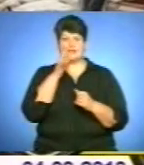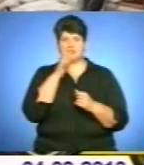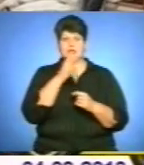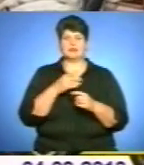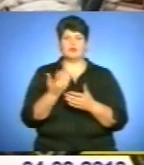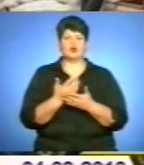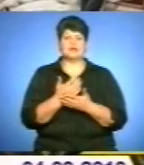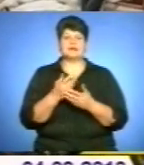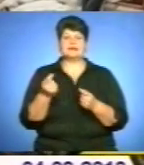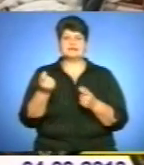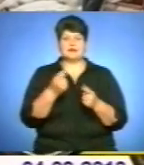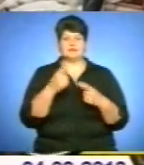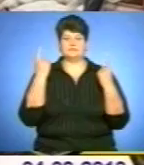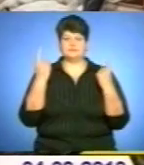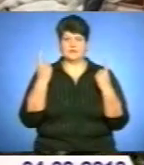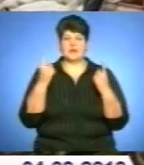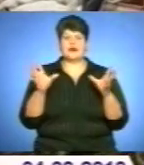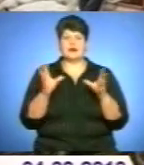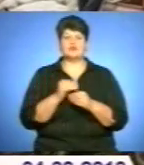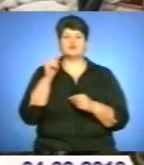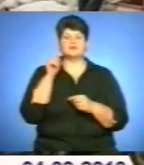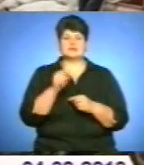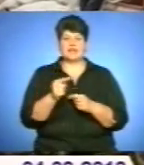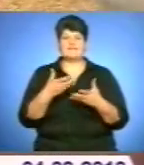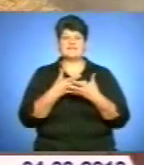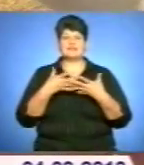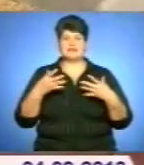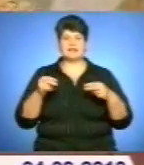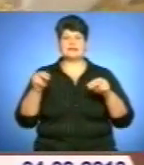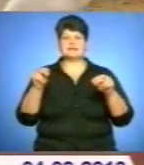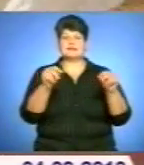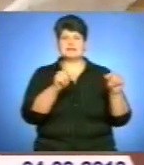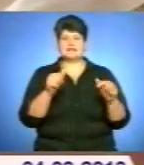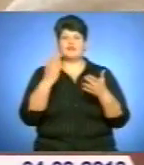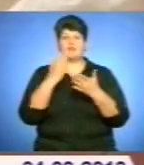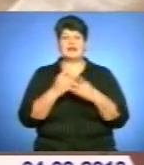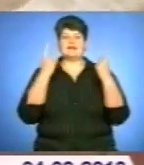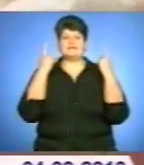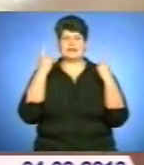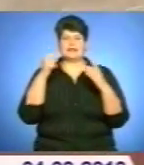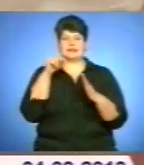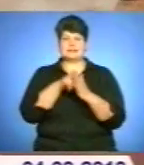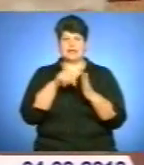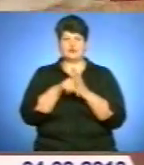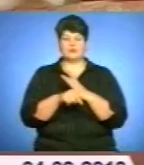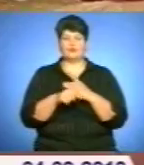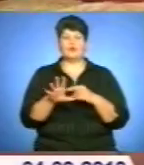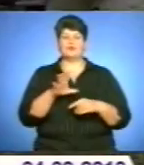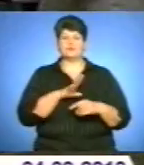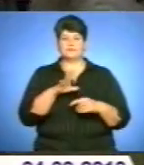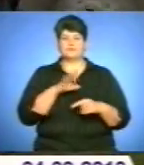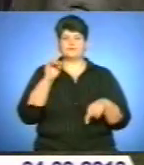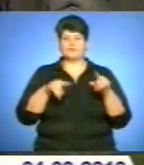найвагоміша. Разом із тим весняний засів для аграрів теж має необійке значення, бо нерідко в економіку